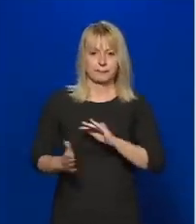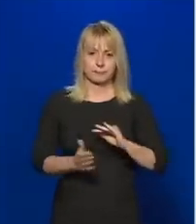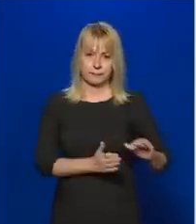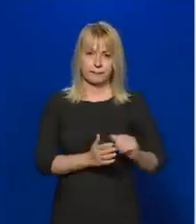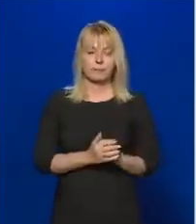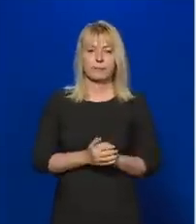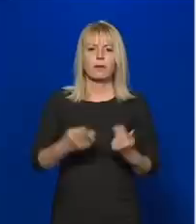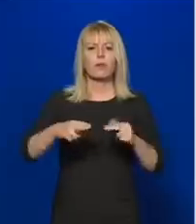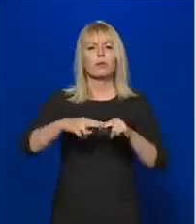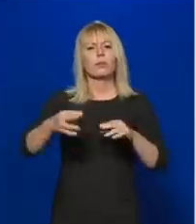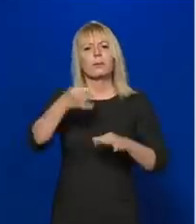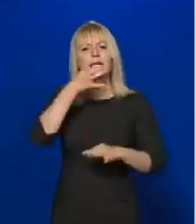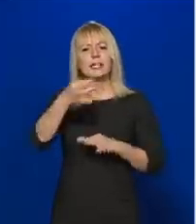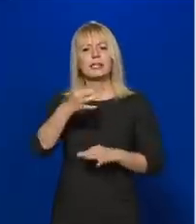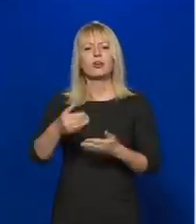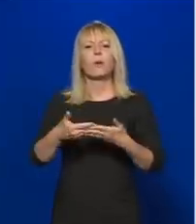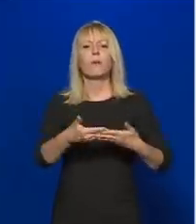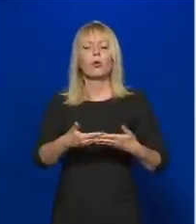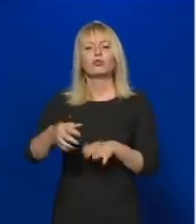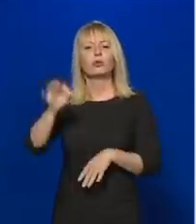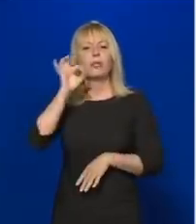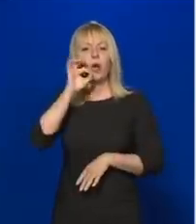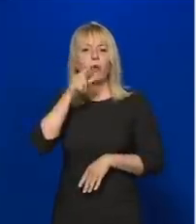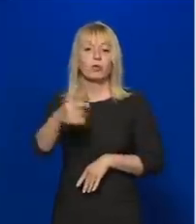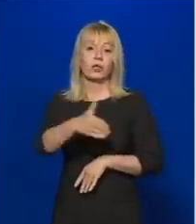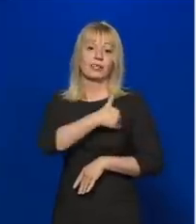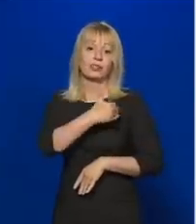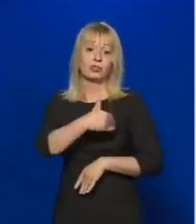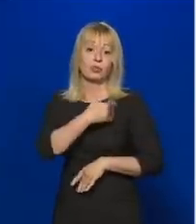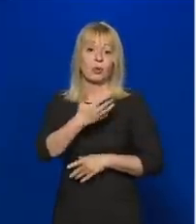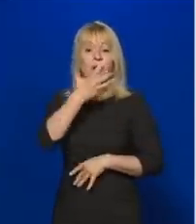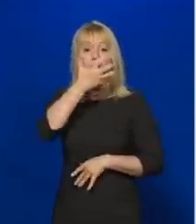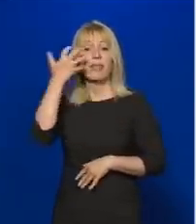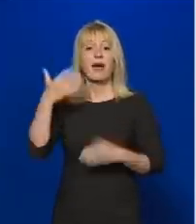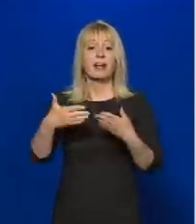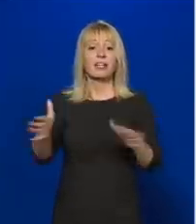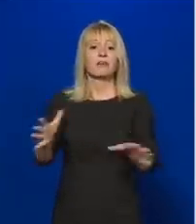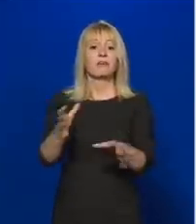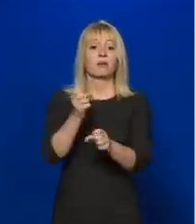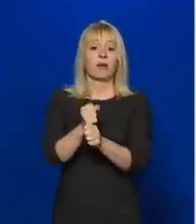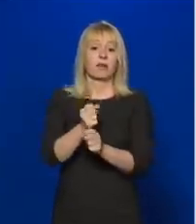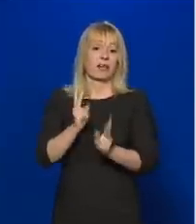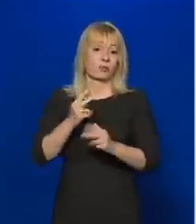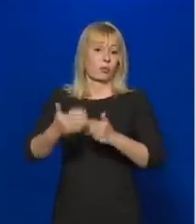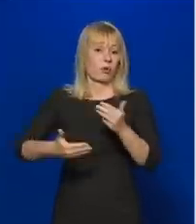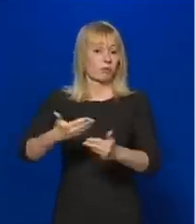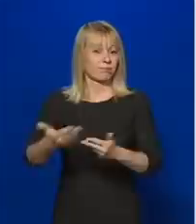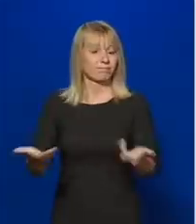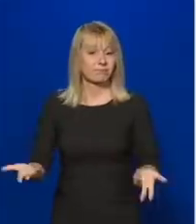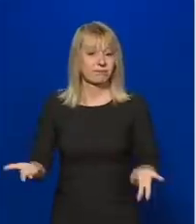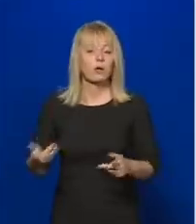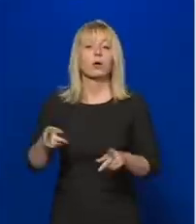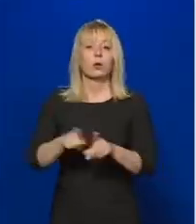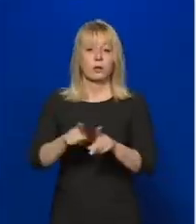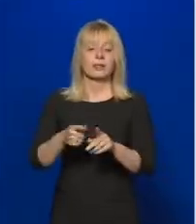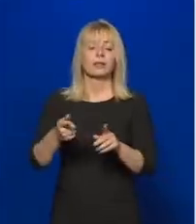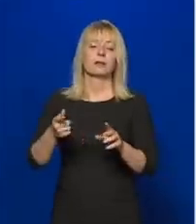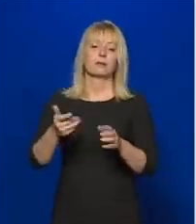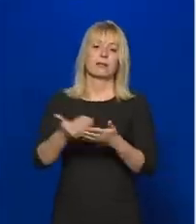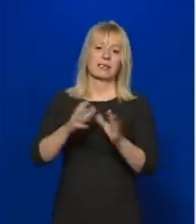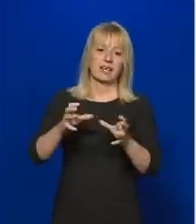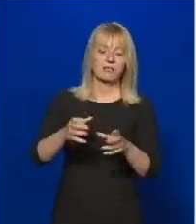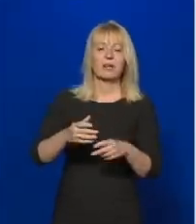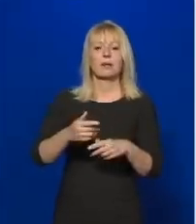Többen kérdezték, hogy a bölcsödék óvodák, illetve iskolák nyári nyitvatartása hogyan alakult, többek között ugyanígy a Hír TV, illetve az